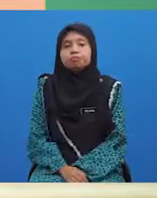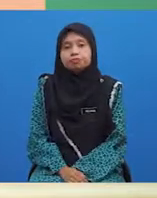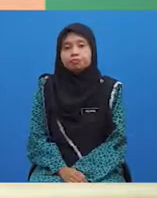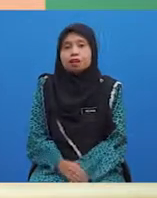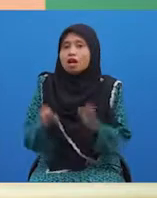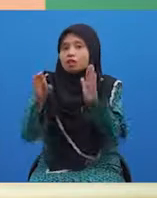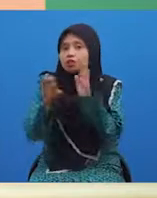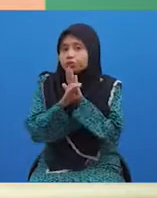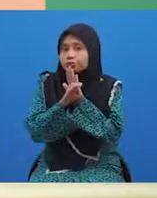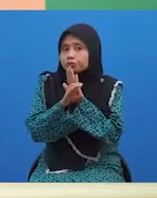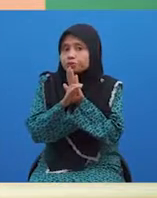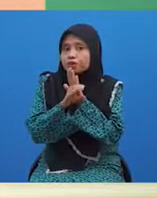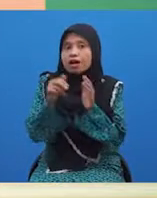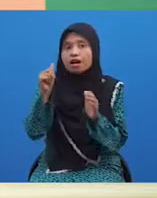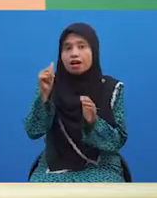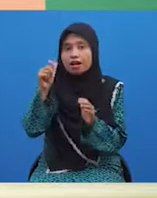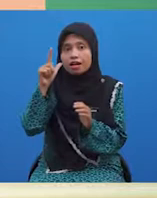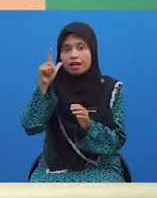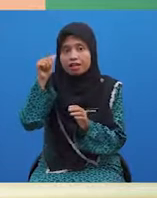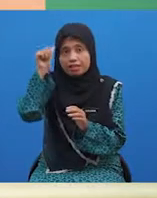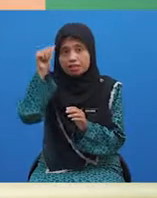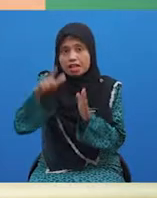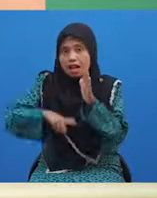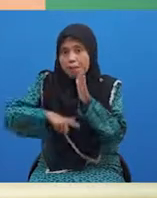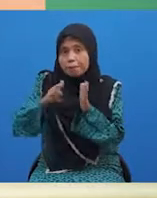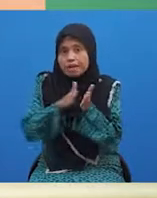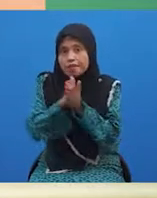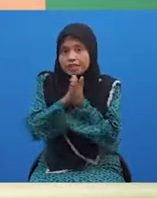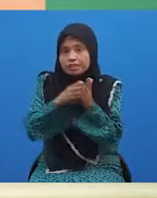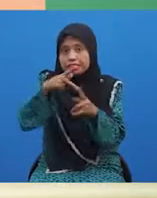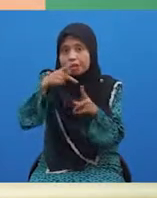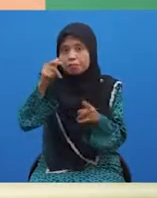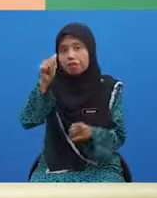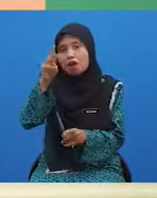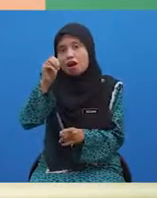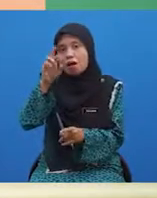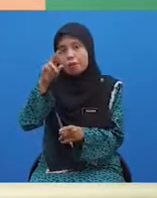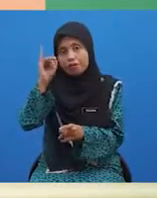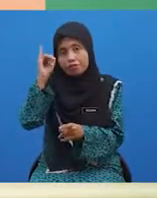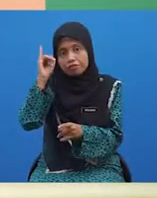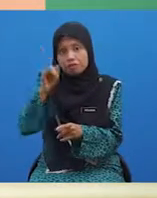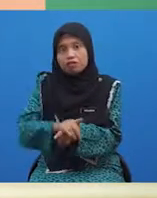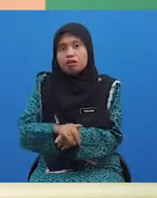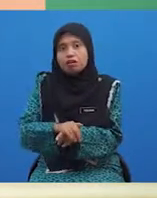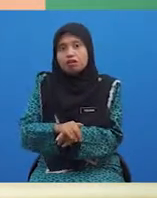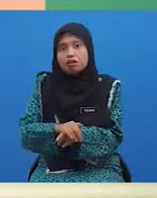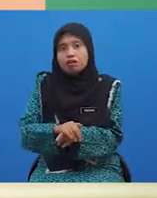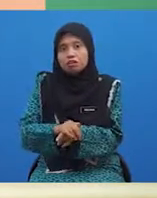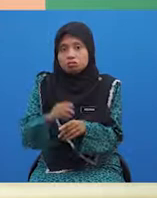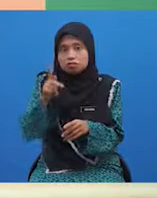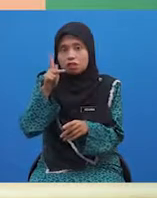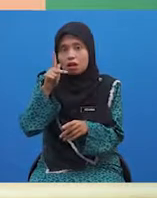Contohnya, Alin lebih rajin daripada Amir. Kamaria sama